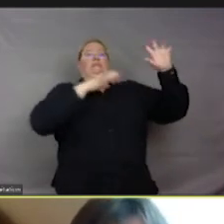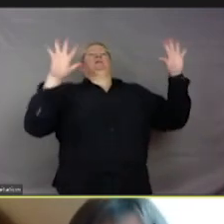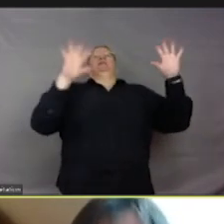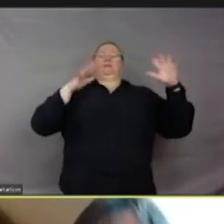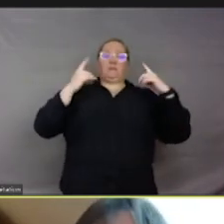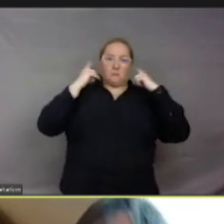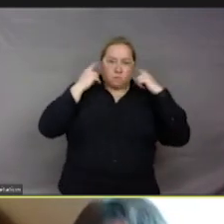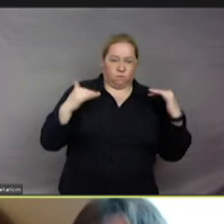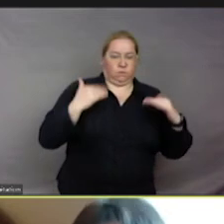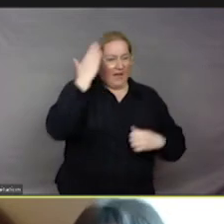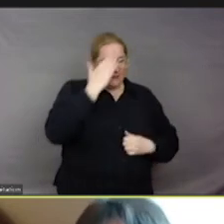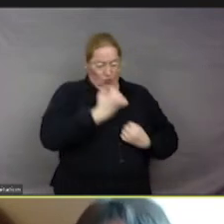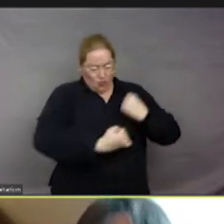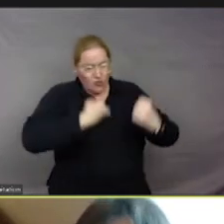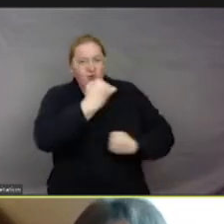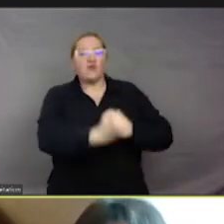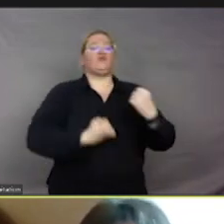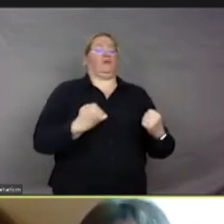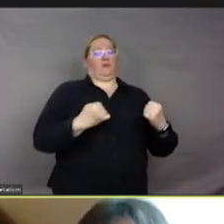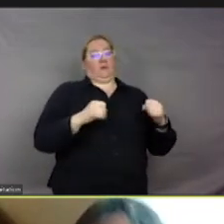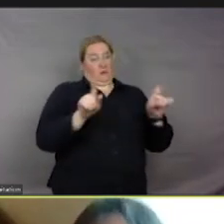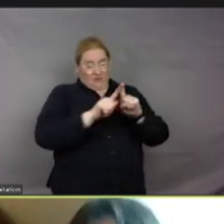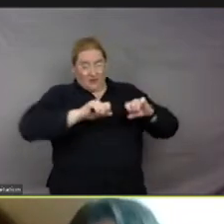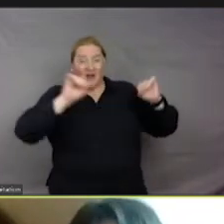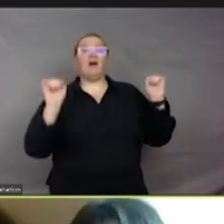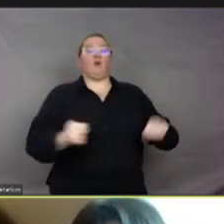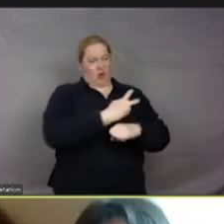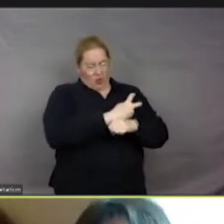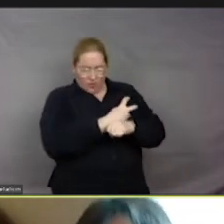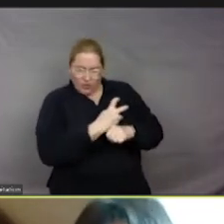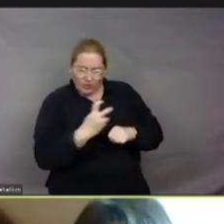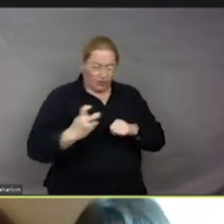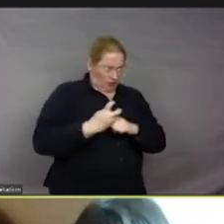est peut-être trop bruyant. Et puis, on va pouvoir hiérarchiser les dangers.